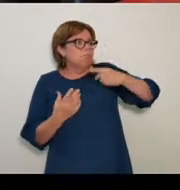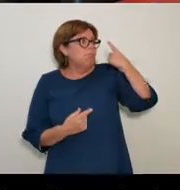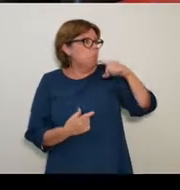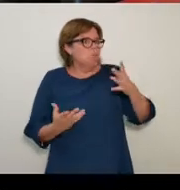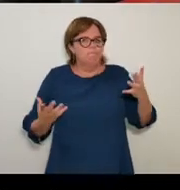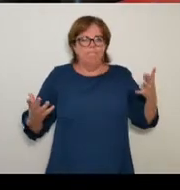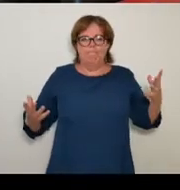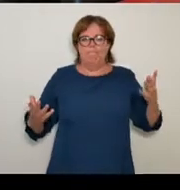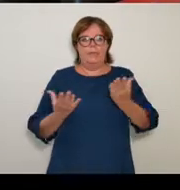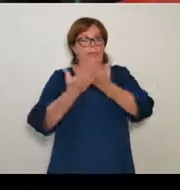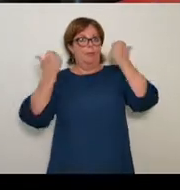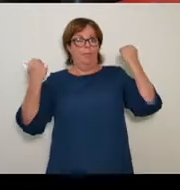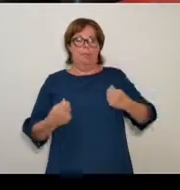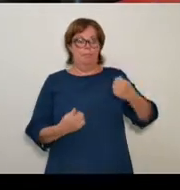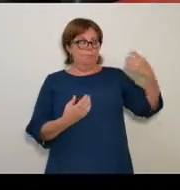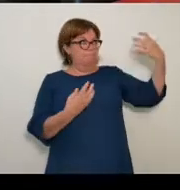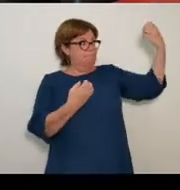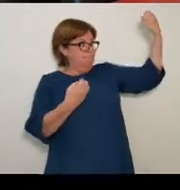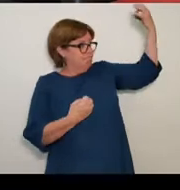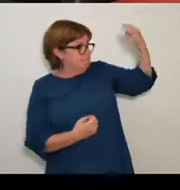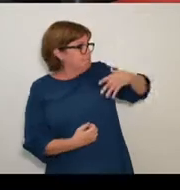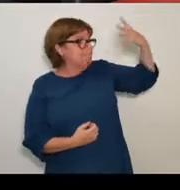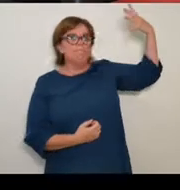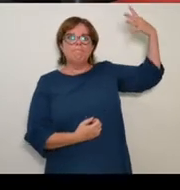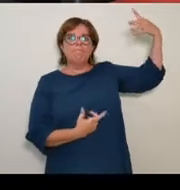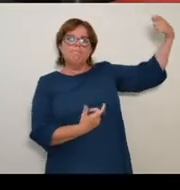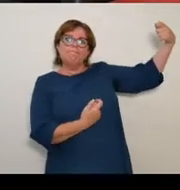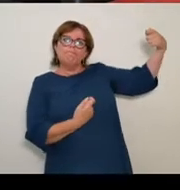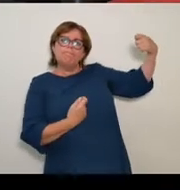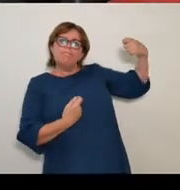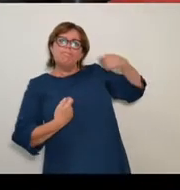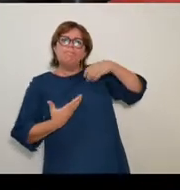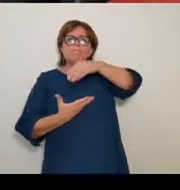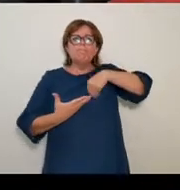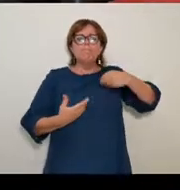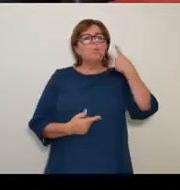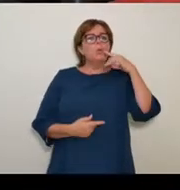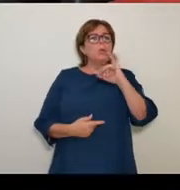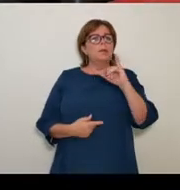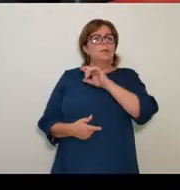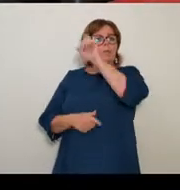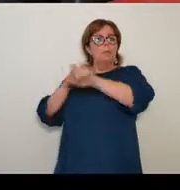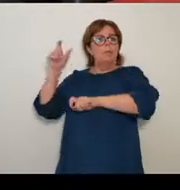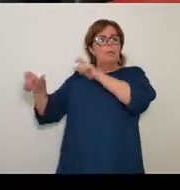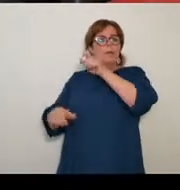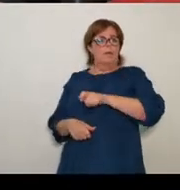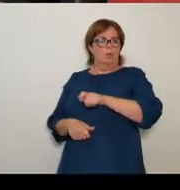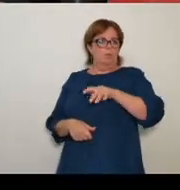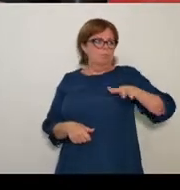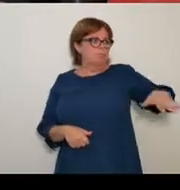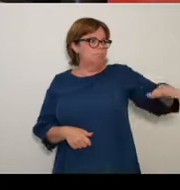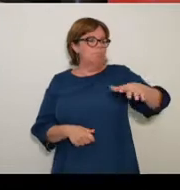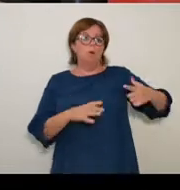venu. Il s'est imposé, m'a poussé à écrire à l'adresse de tous ceux qui s'intéressent à la parole et